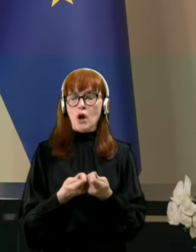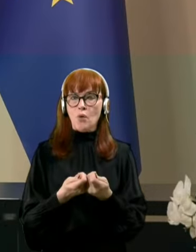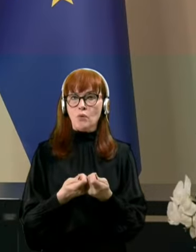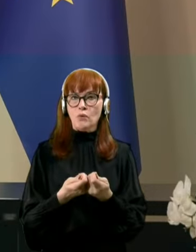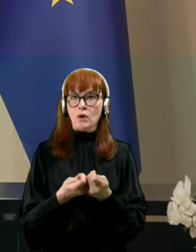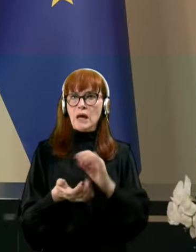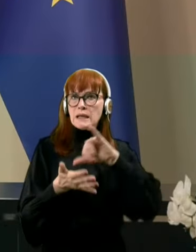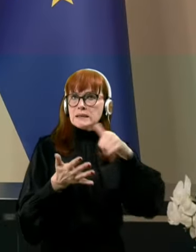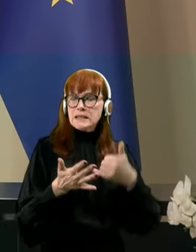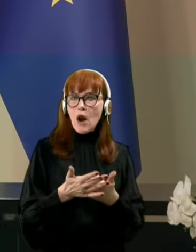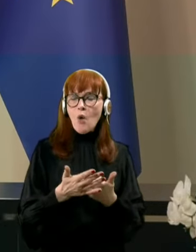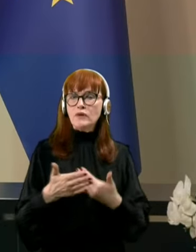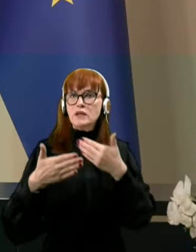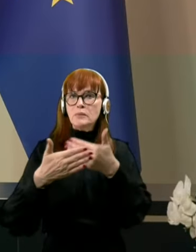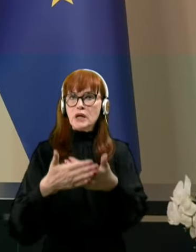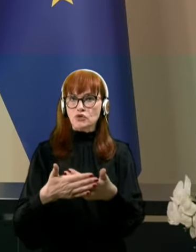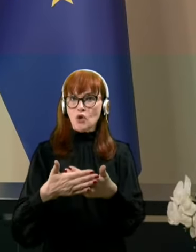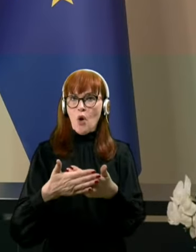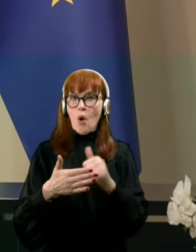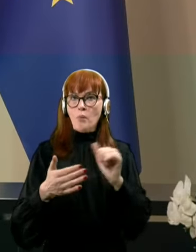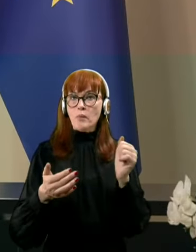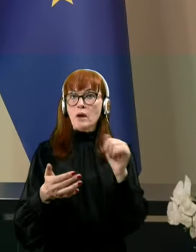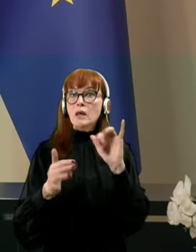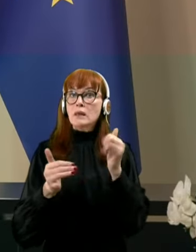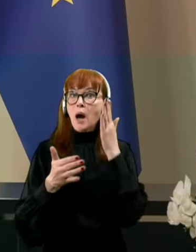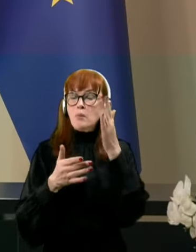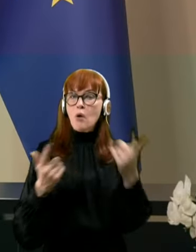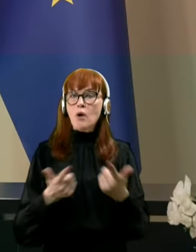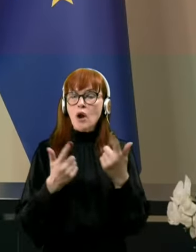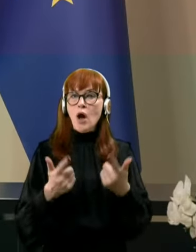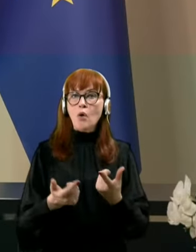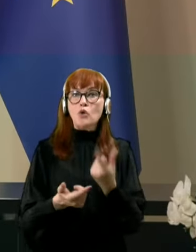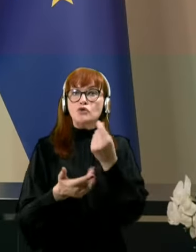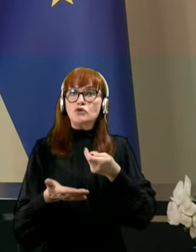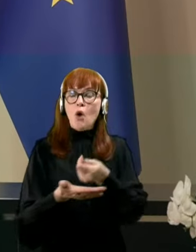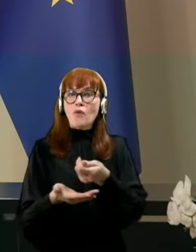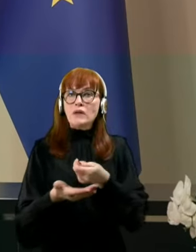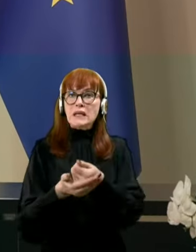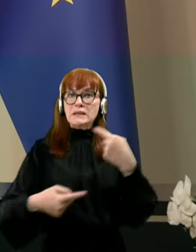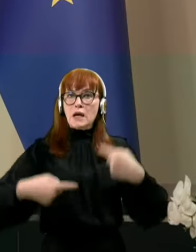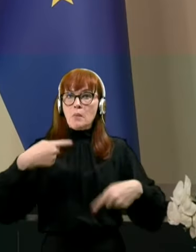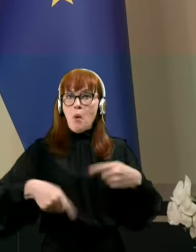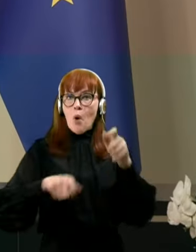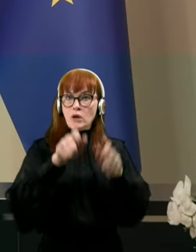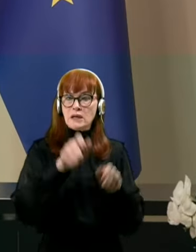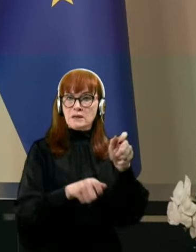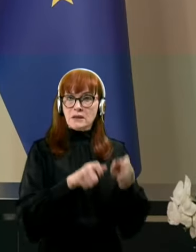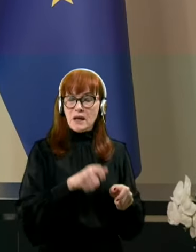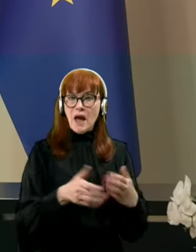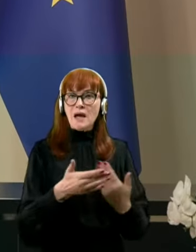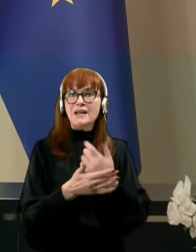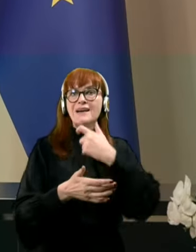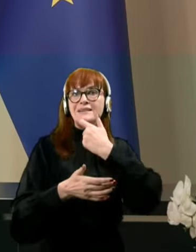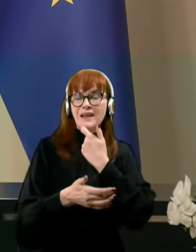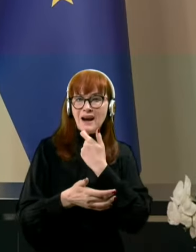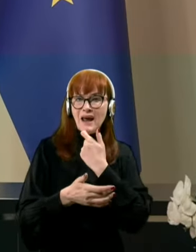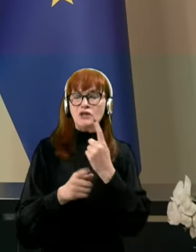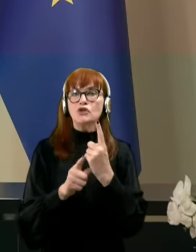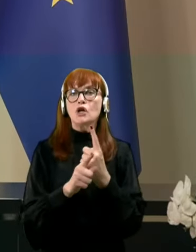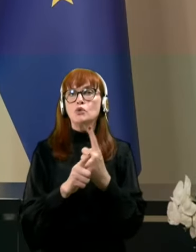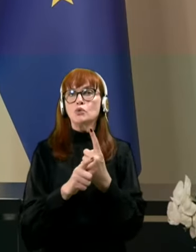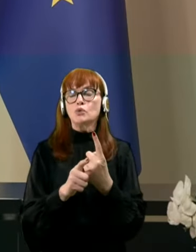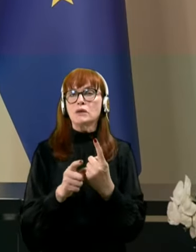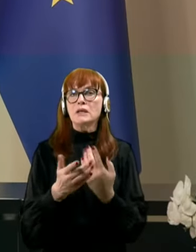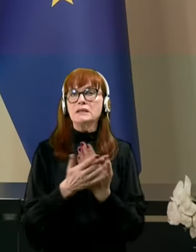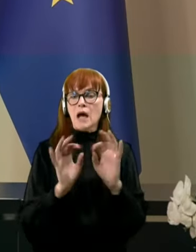celovit pristop za to, da bomo lahko sofinansirali politike za starejše in tudi za